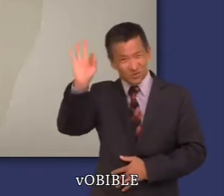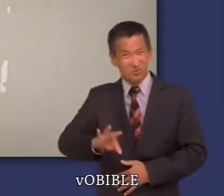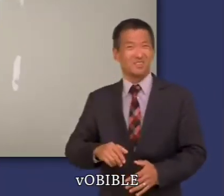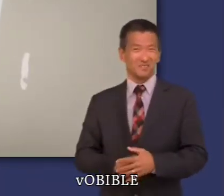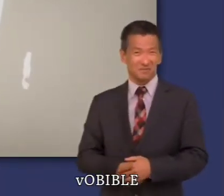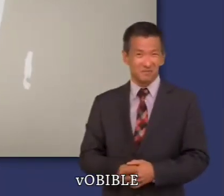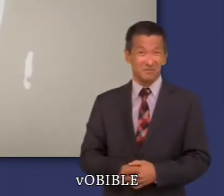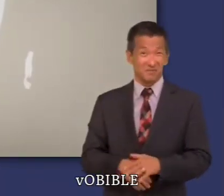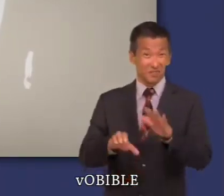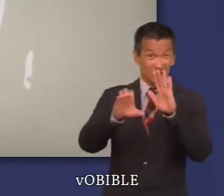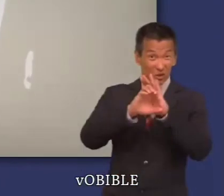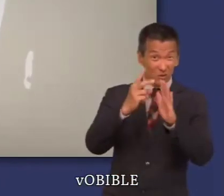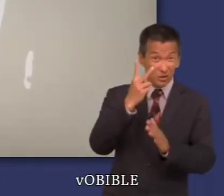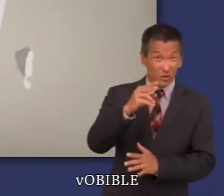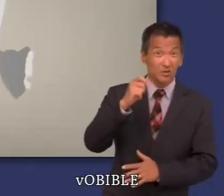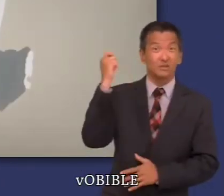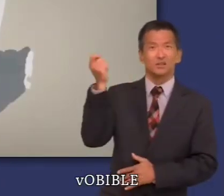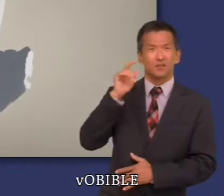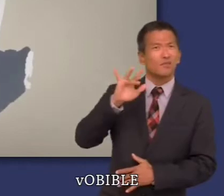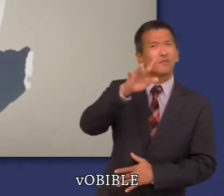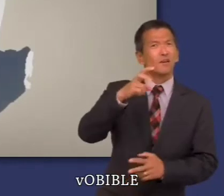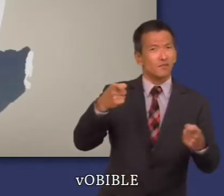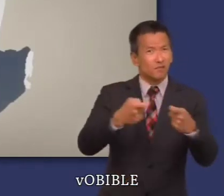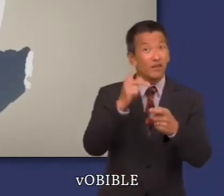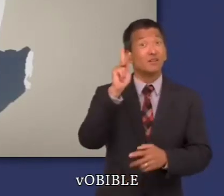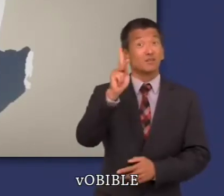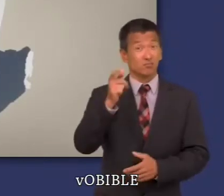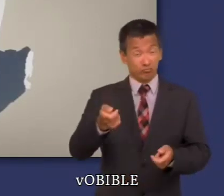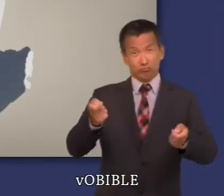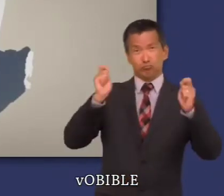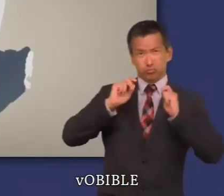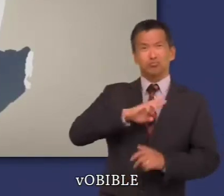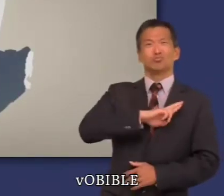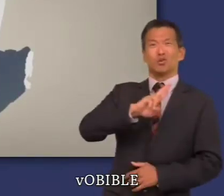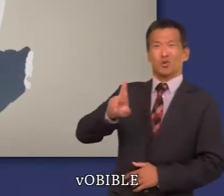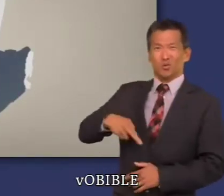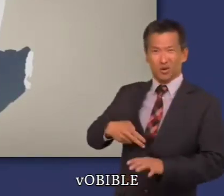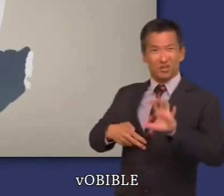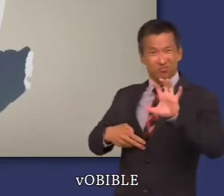Dans le chapitre 2, David va à Hébron où on le fait roi sur la tribu de Judas.